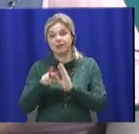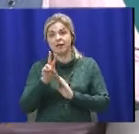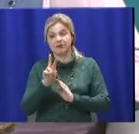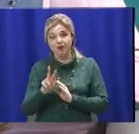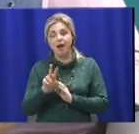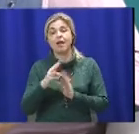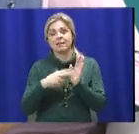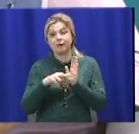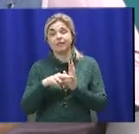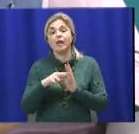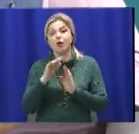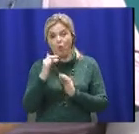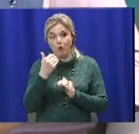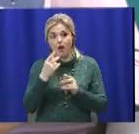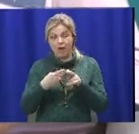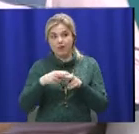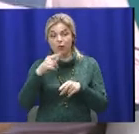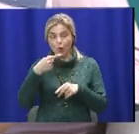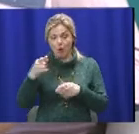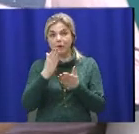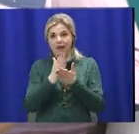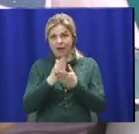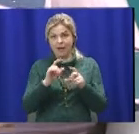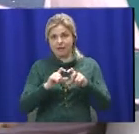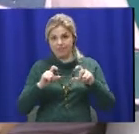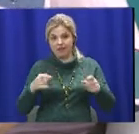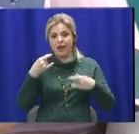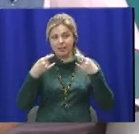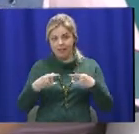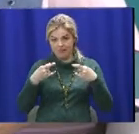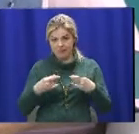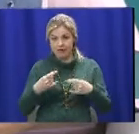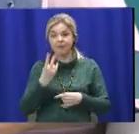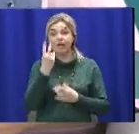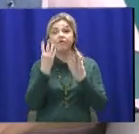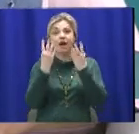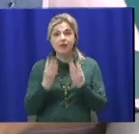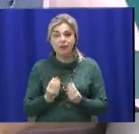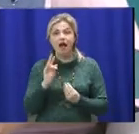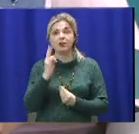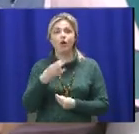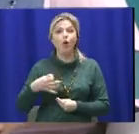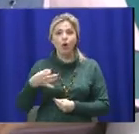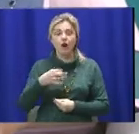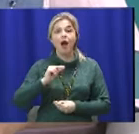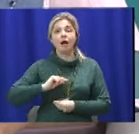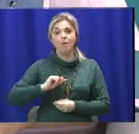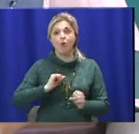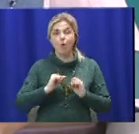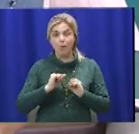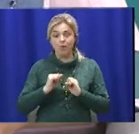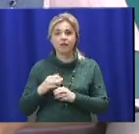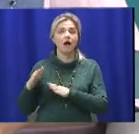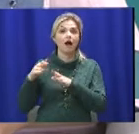'явився на екранах ваших телевізорів. Два дні на Миколаївщині з робочим візитом перебувала виконуюча обов'язки